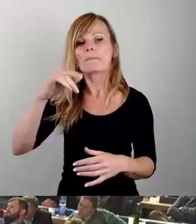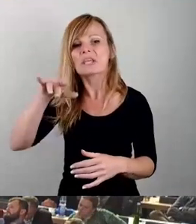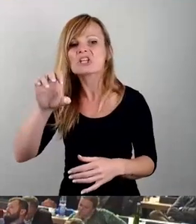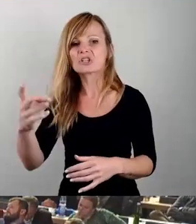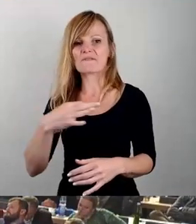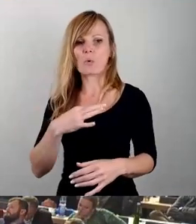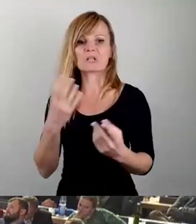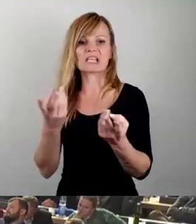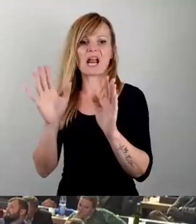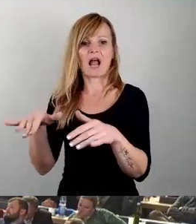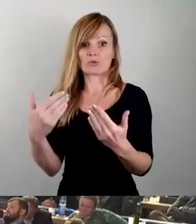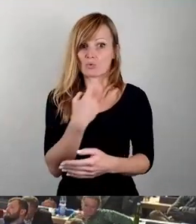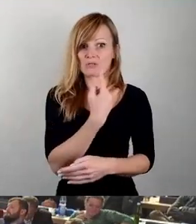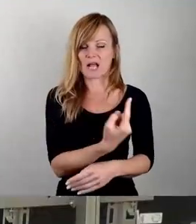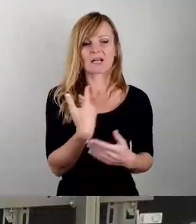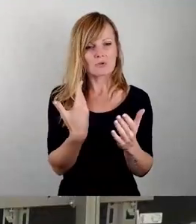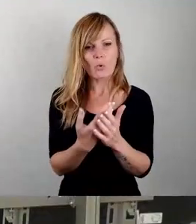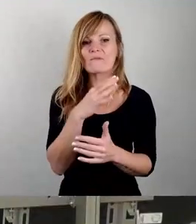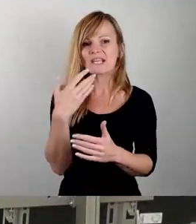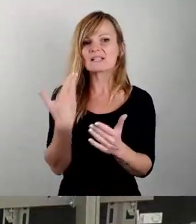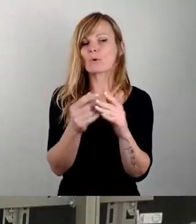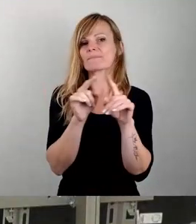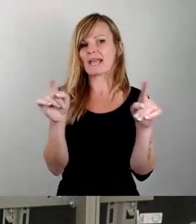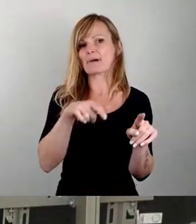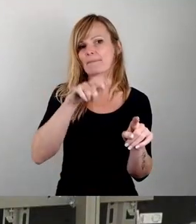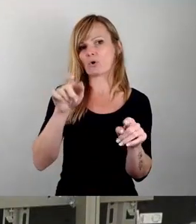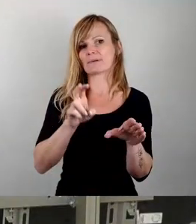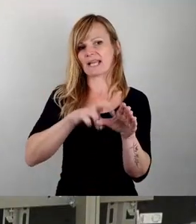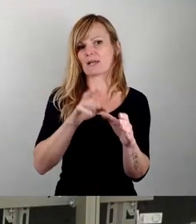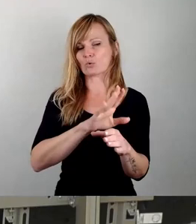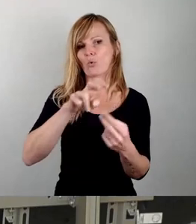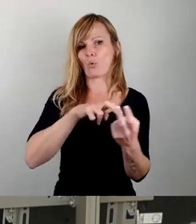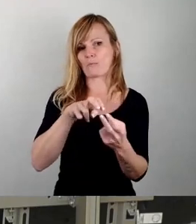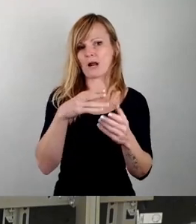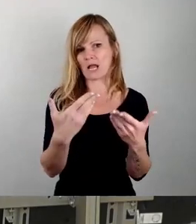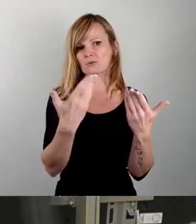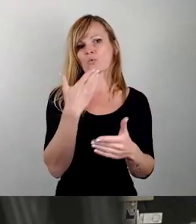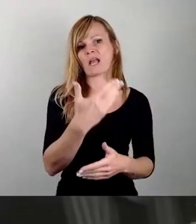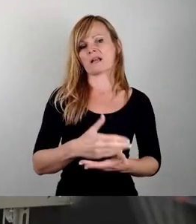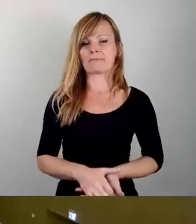egal. So, also so viel dazu, wie Sie Bürgerbeteiligung ernst nehmen. Dankeschön.